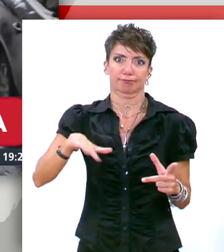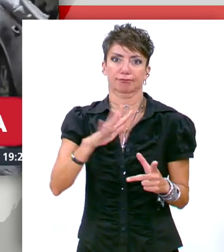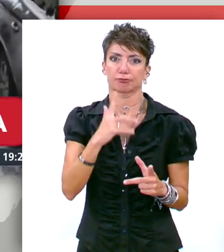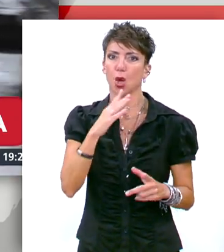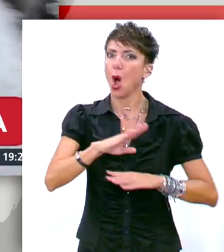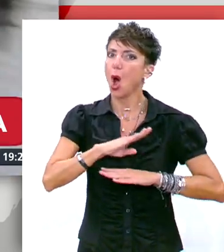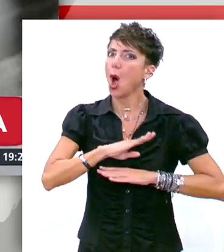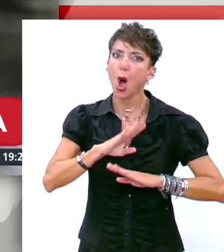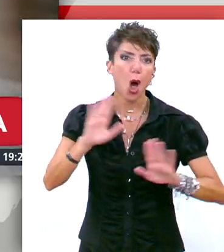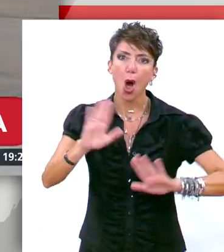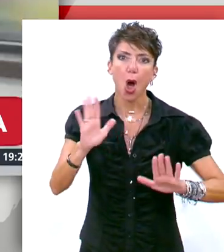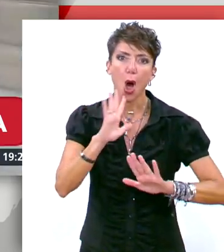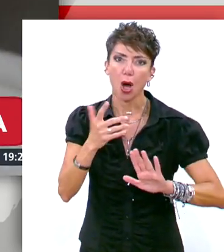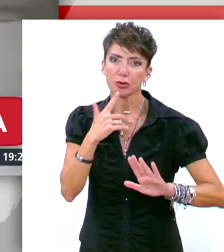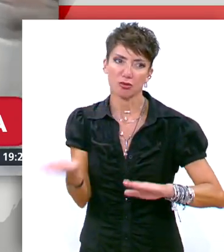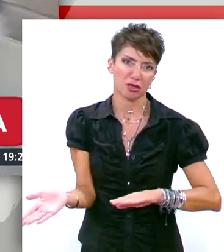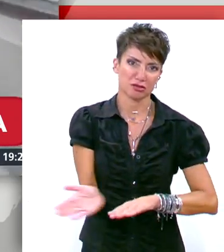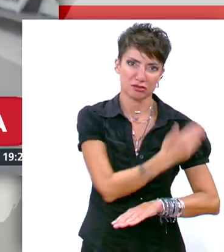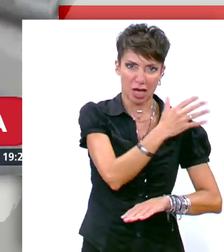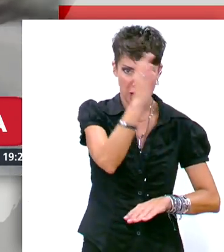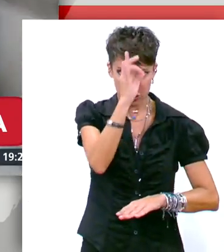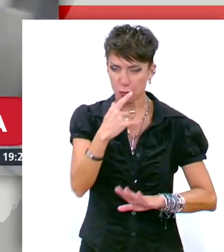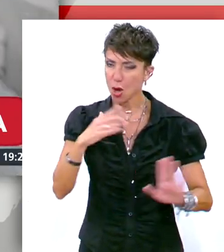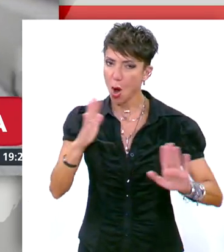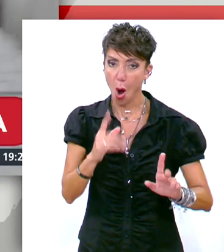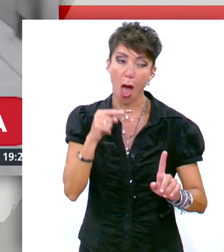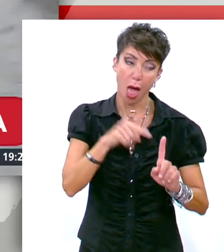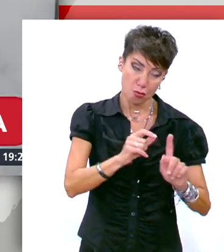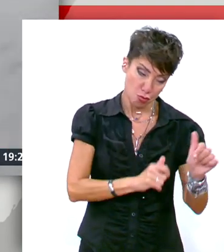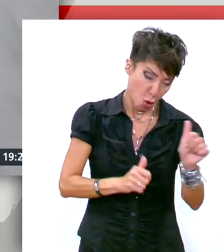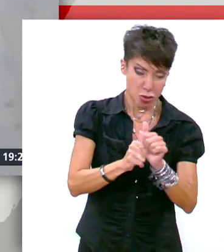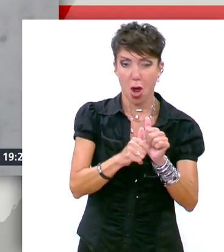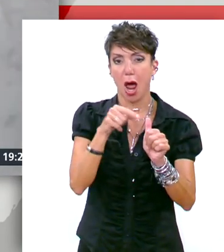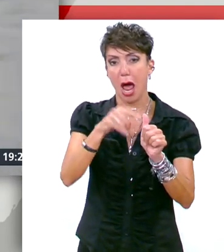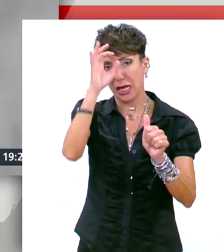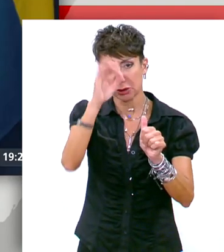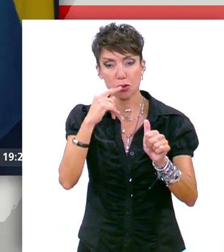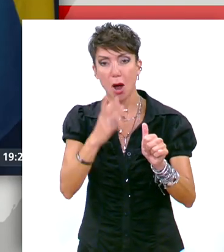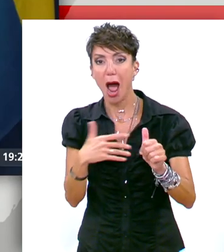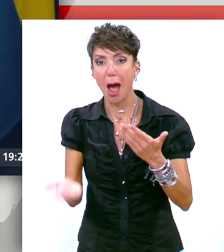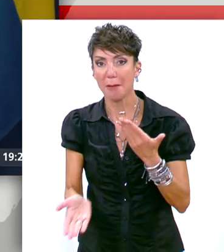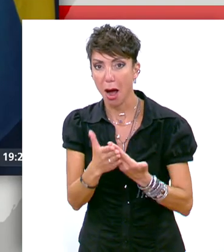δεν θα έχει το ρόλο της αστυνομίας. Θα βοηθάει όπου υπάρχει ανάγκη ώστε να τερματιστεί η βία.